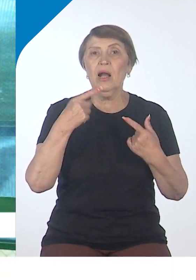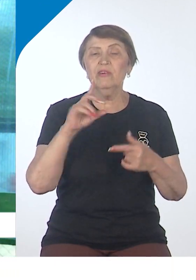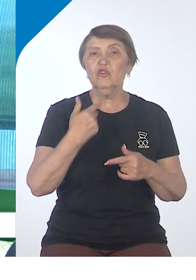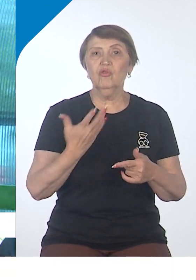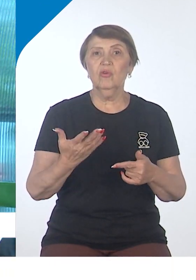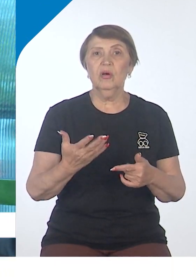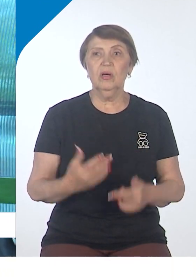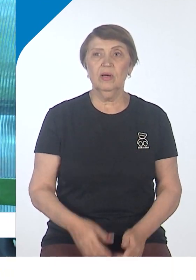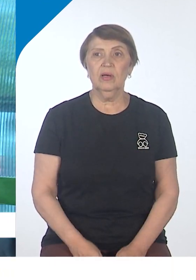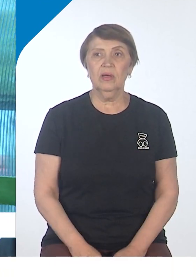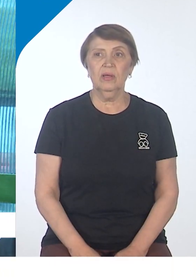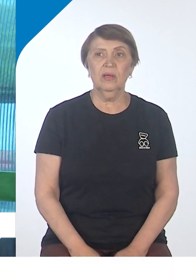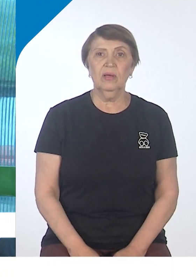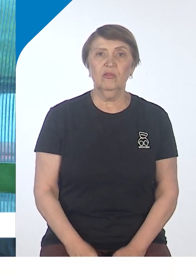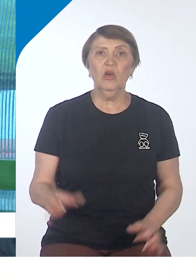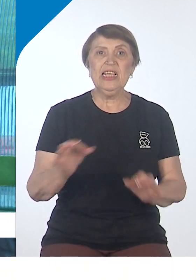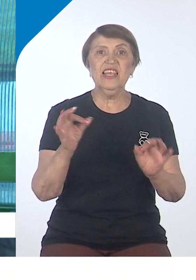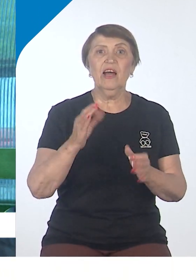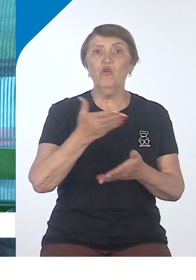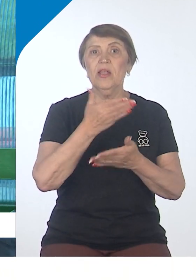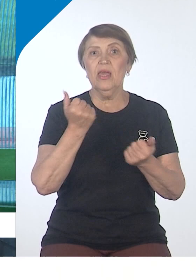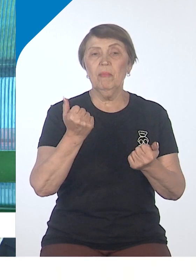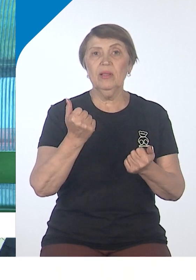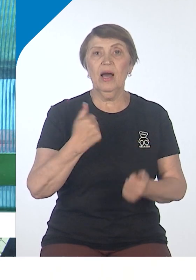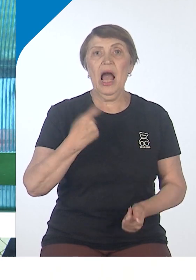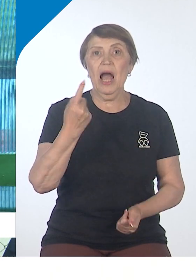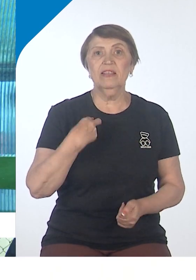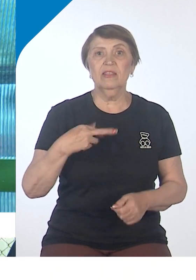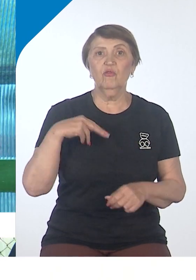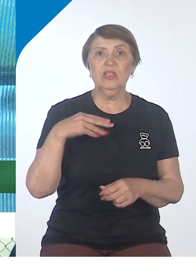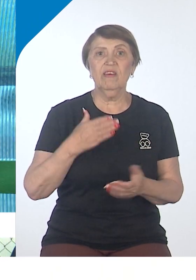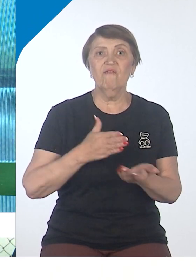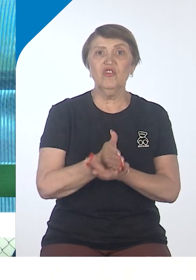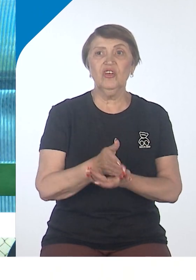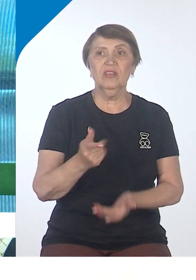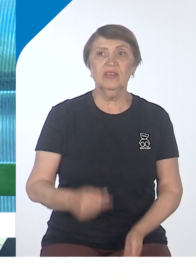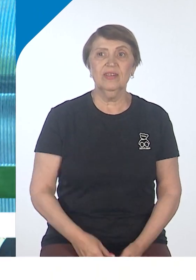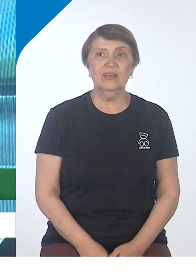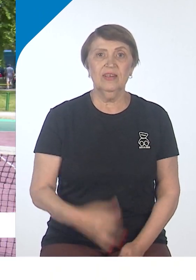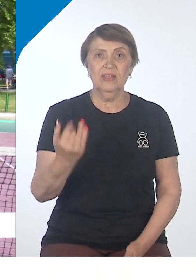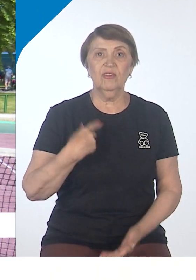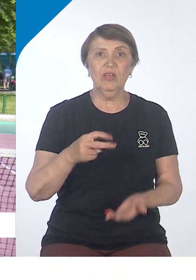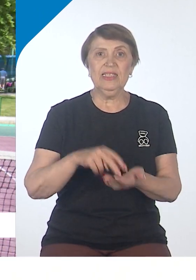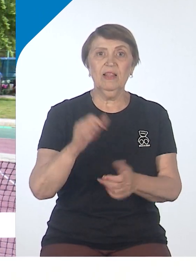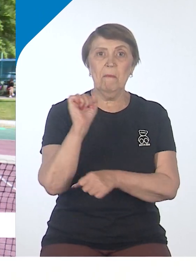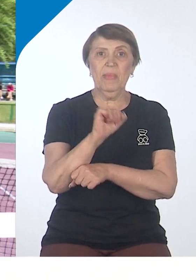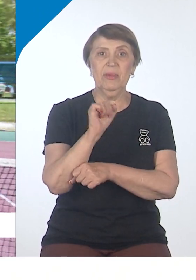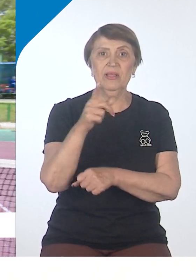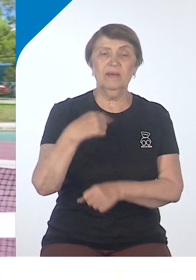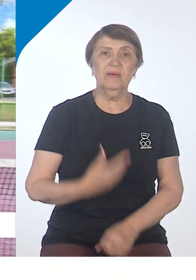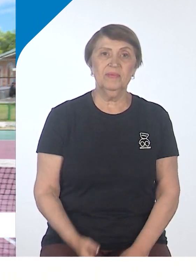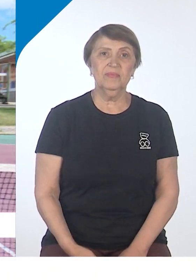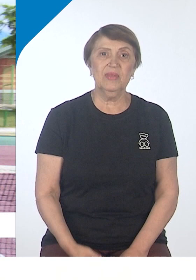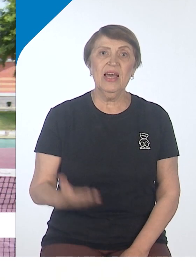город не вышел. Он вышел, а никого не было против него. Поэтому он стал победителем. На заднем фоне,